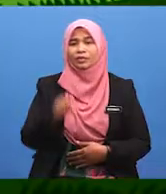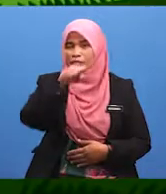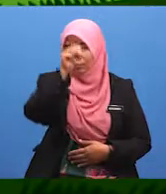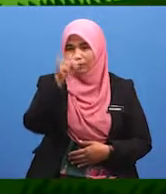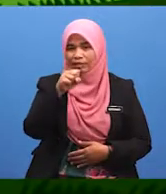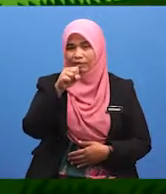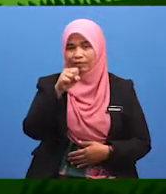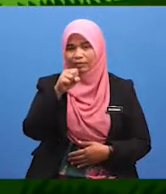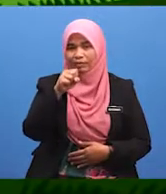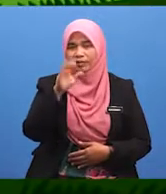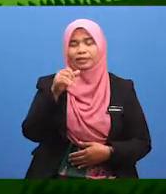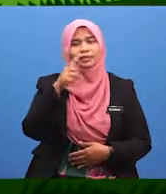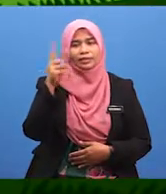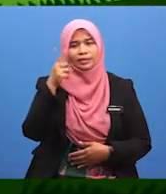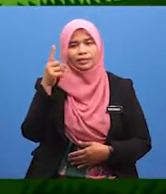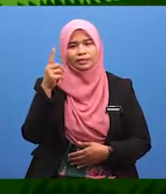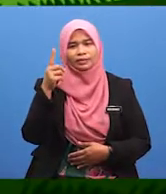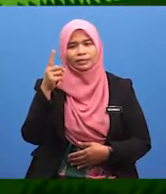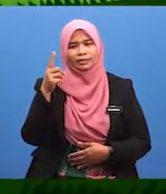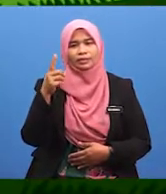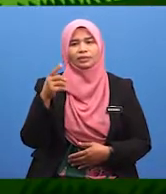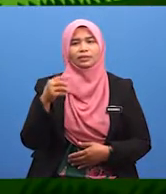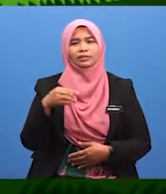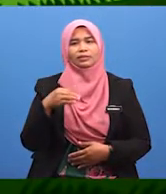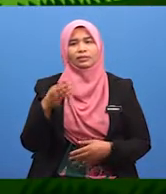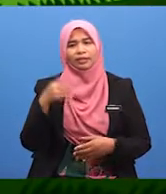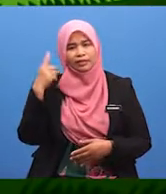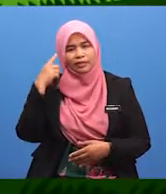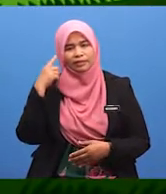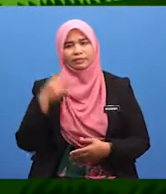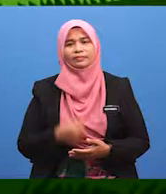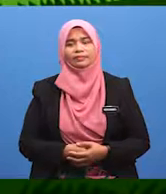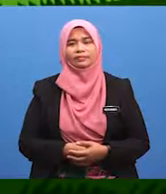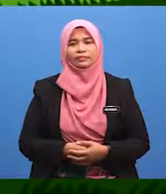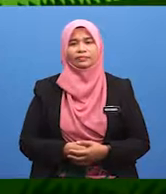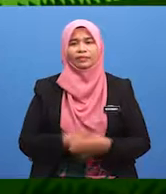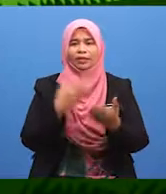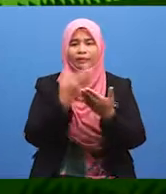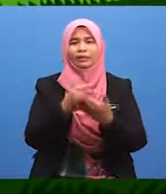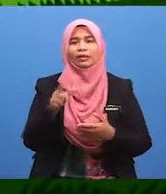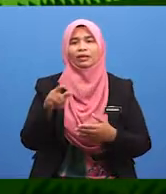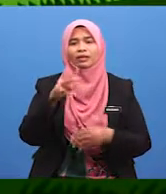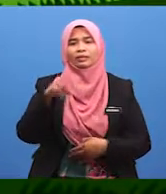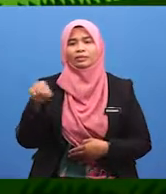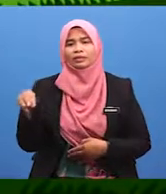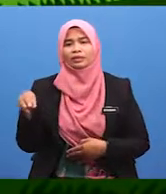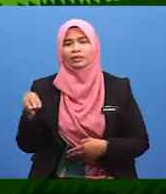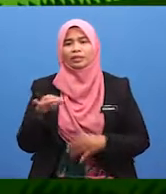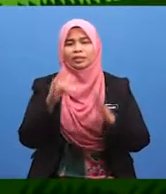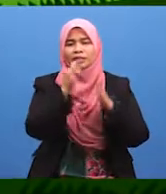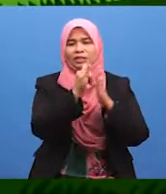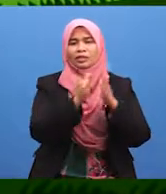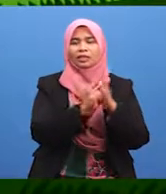Itu persoalan yang sentiasa terngiang-ngiang di telinga kita. baiklah murid-murid,